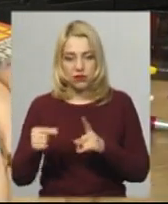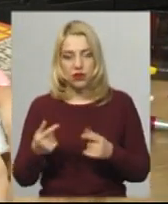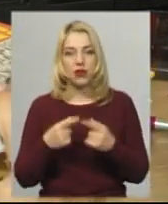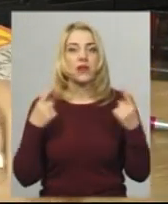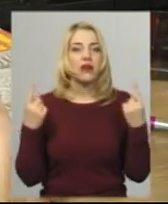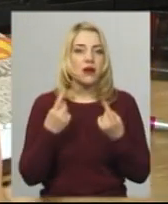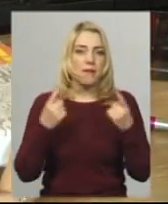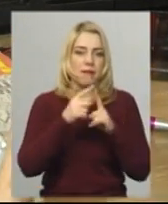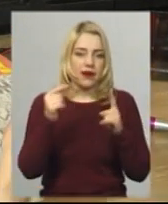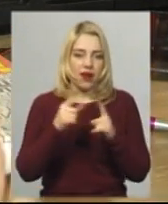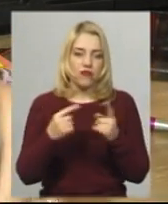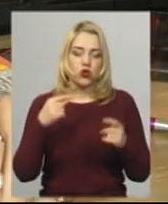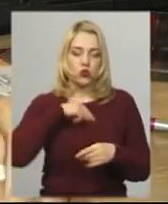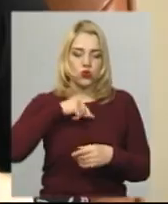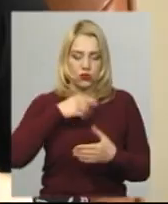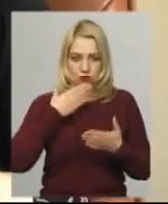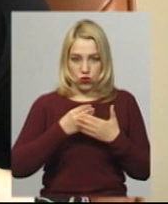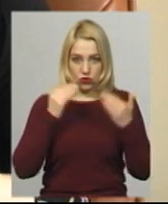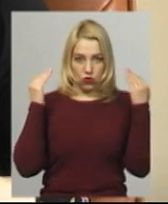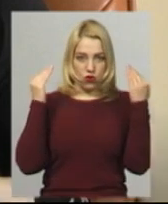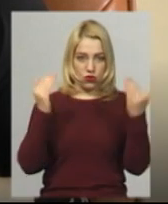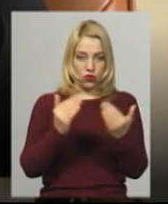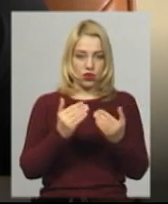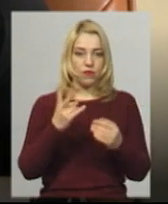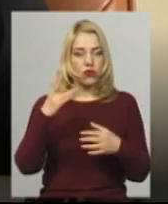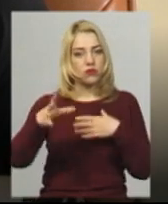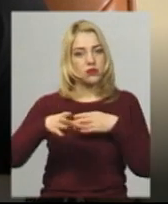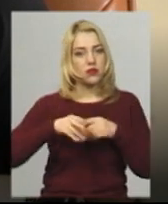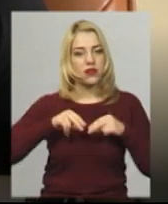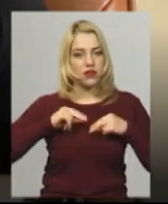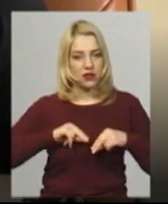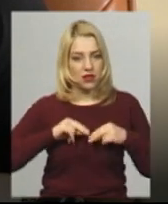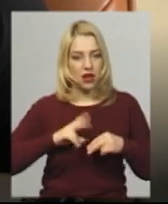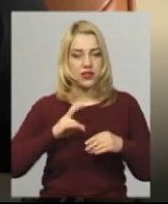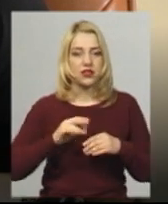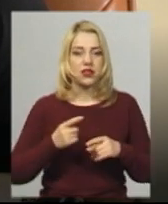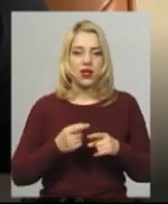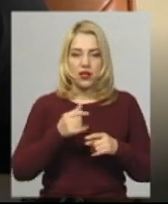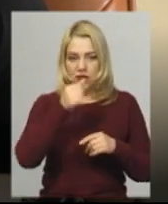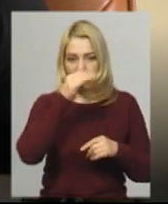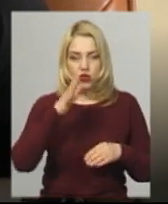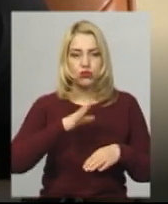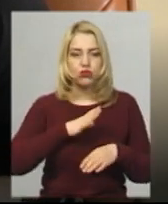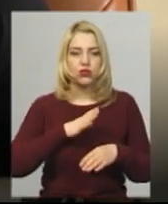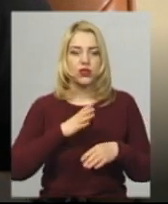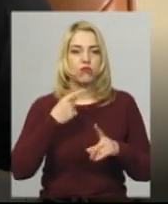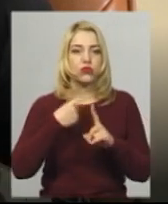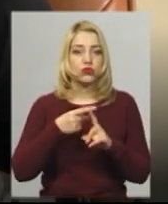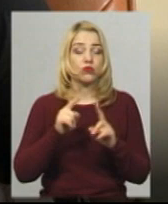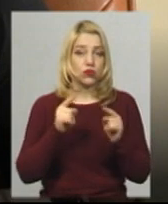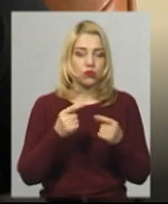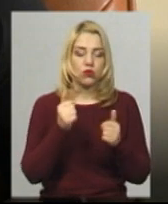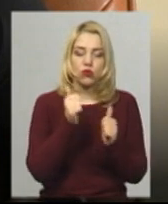можуть бути стосовно особистих кордонів. Але спільна діяльність не завжди на карантині зараз може бути плюсом. Тому дайте можливість